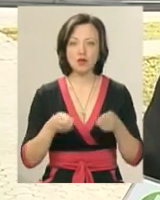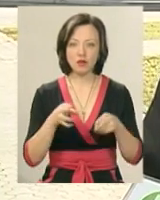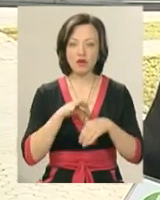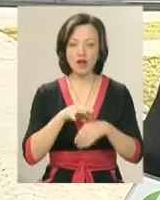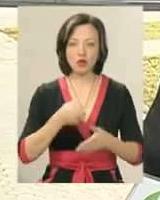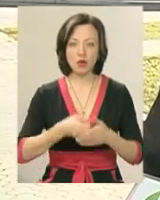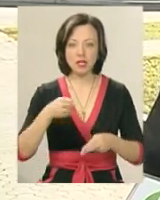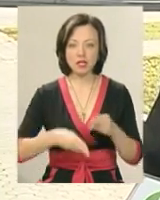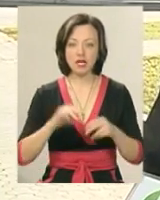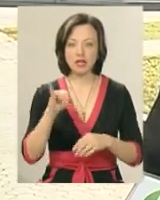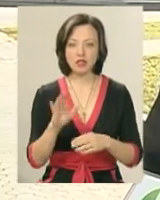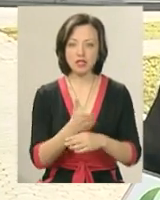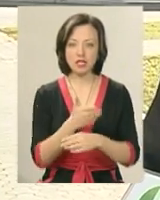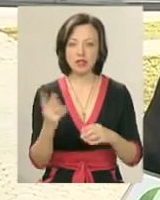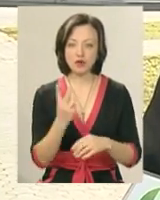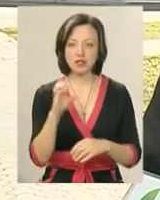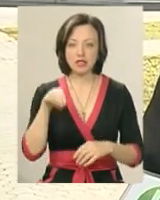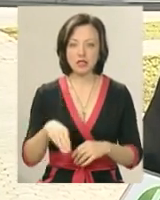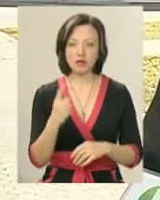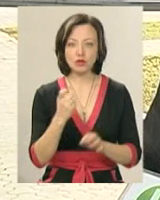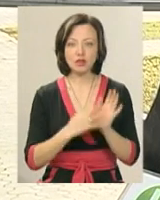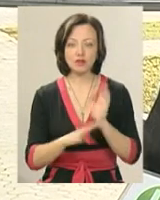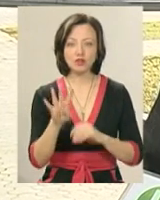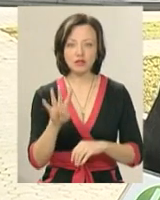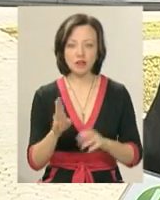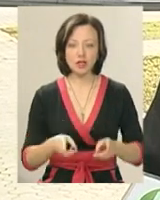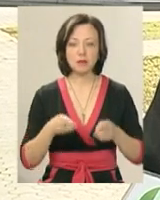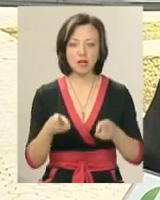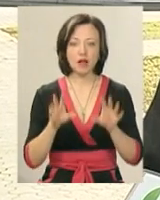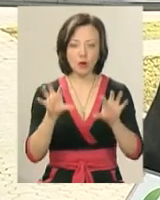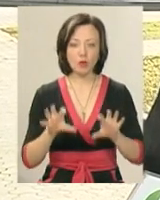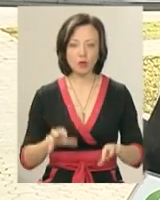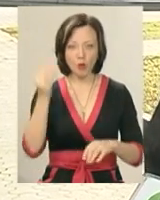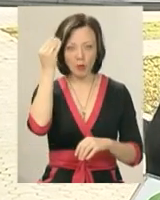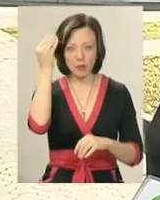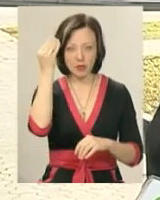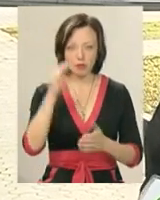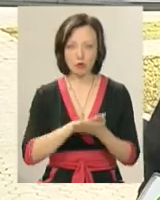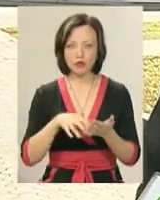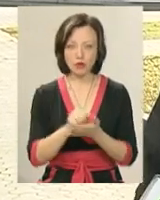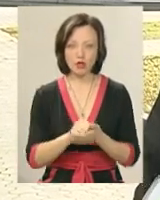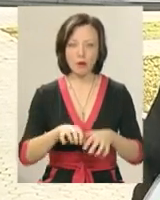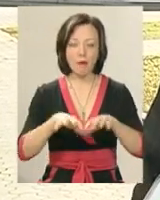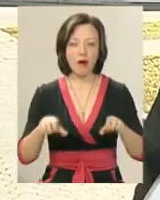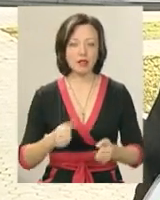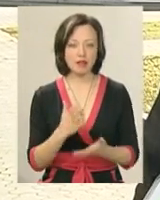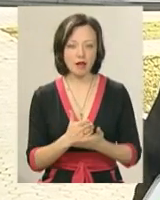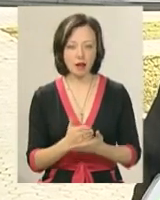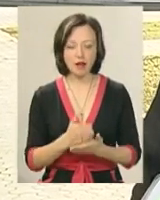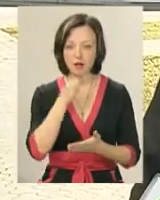до кінця та за частину 2 статті 194 Кримінального кодексу «Умисне пошкодження майна».